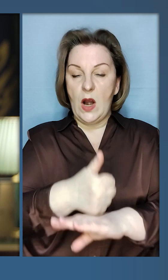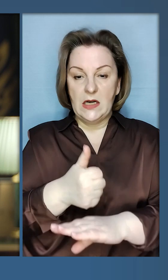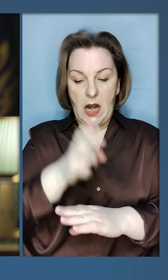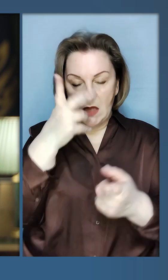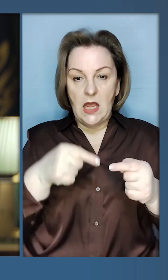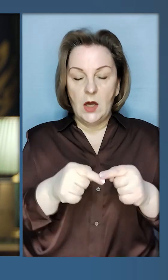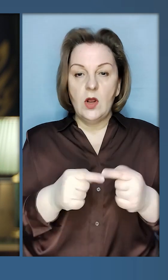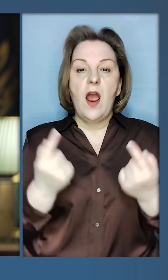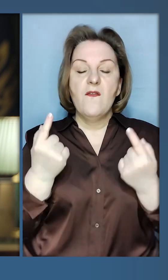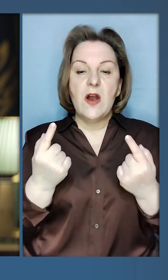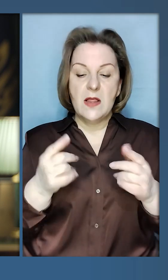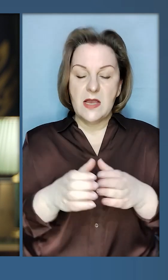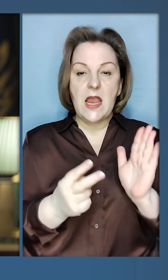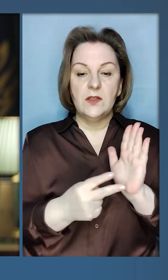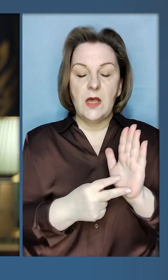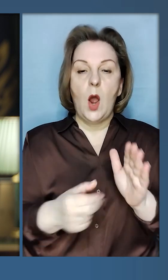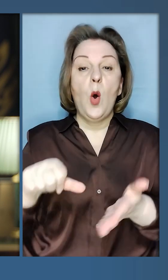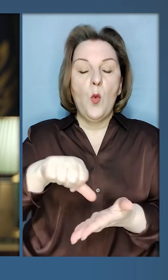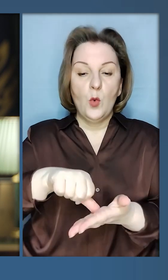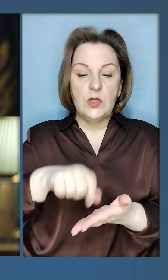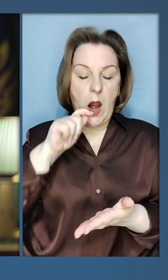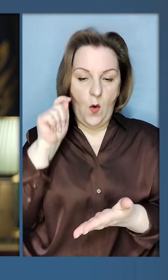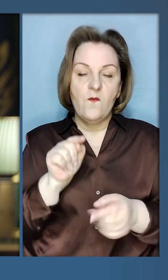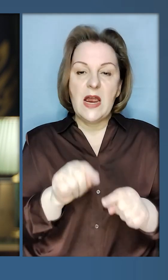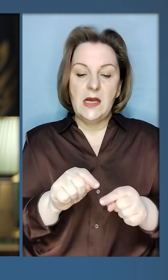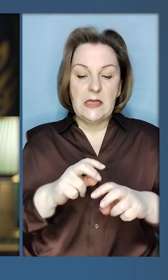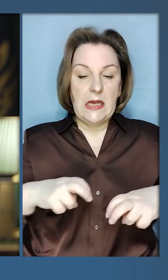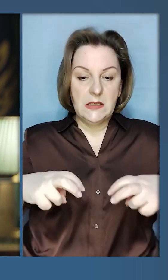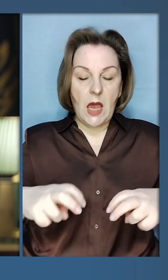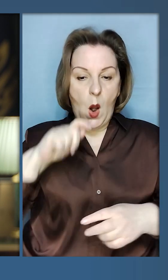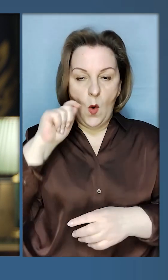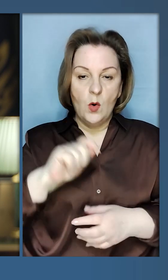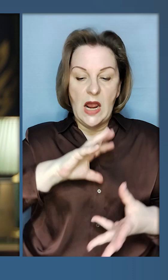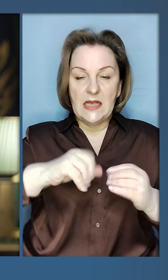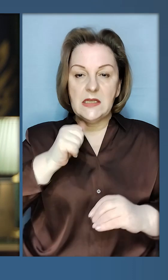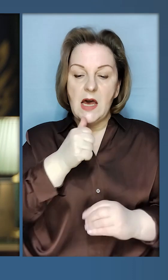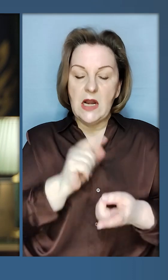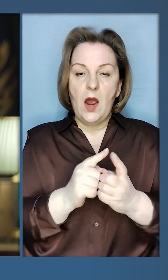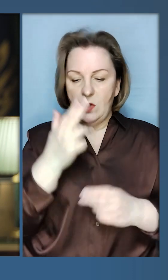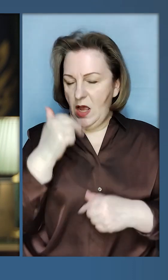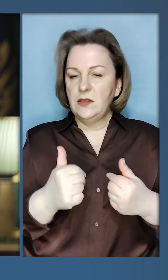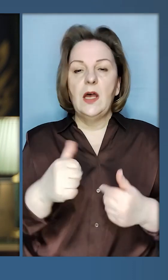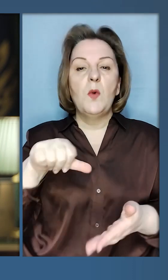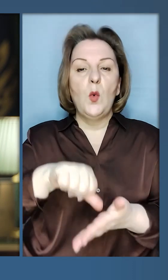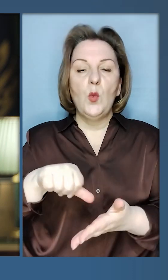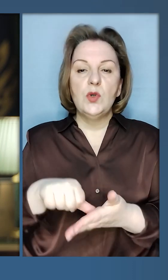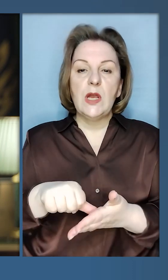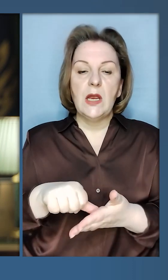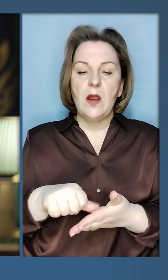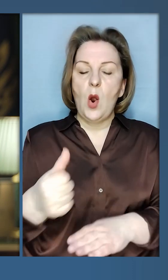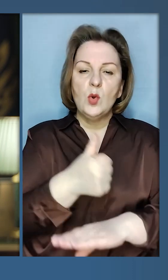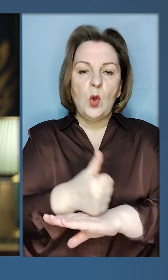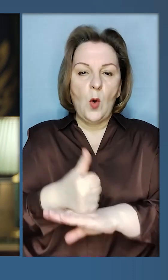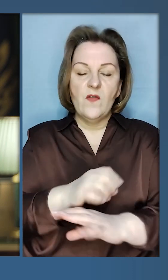лідерів держав Великої Сімки і участь України у цьому засіданні. Україна за рік стала традиційним учасником